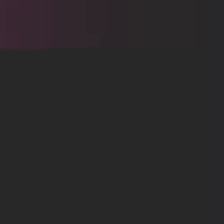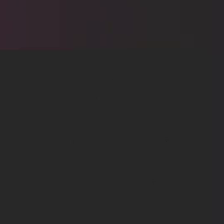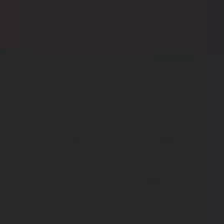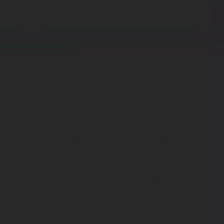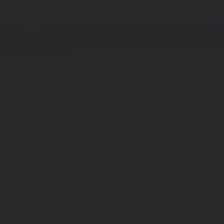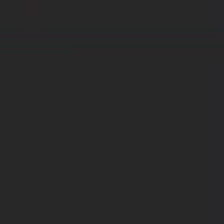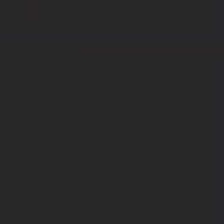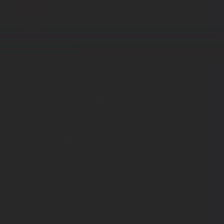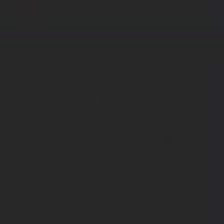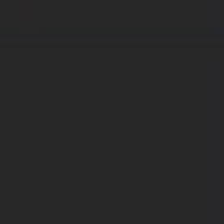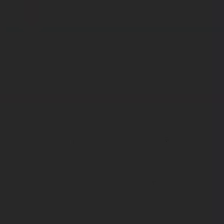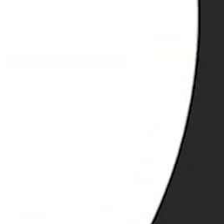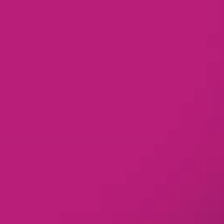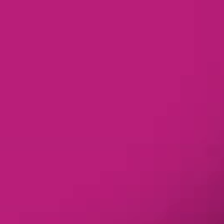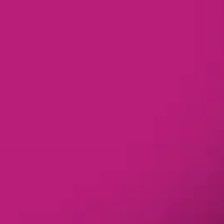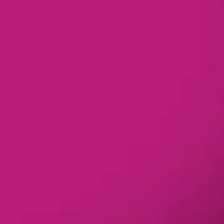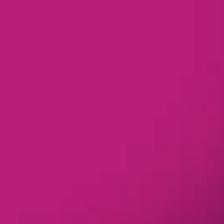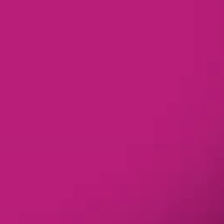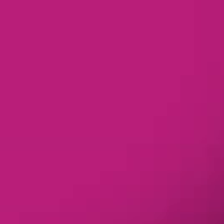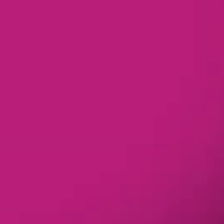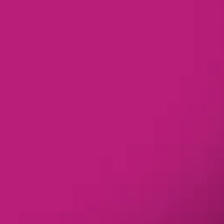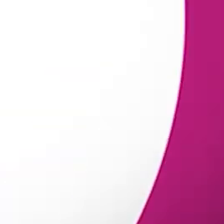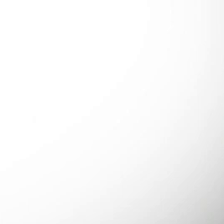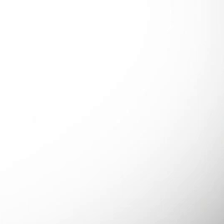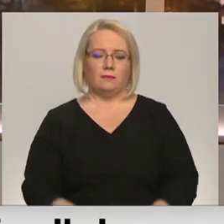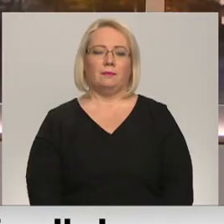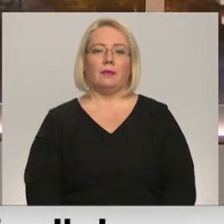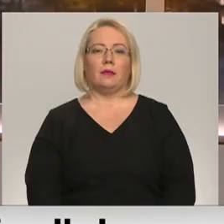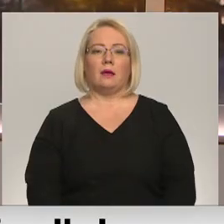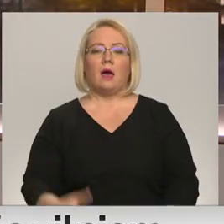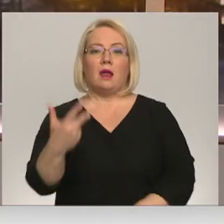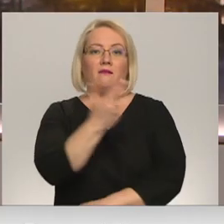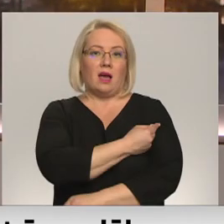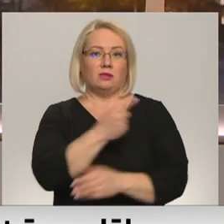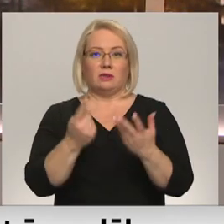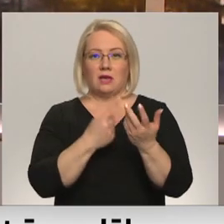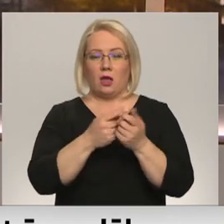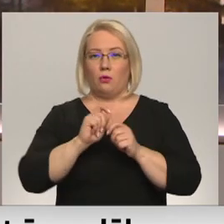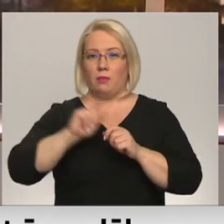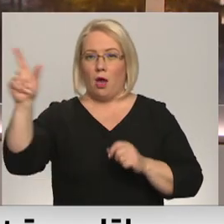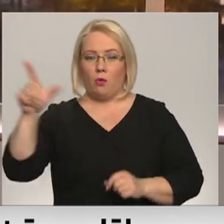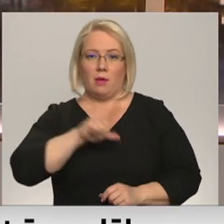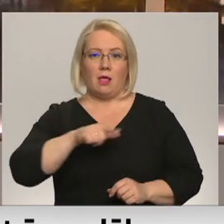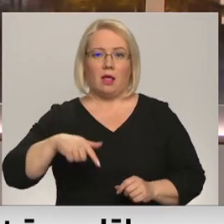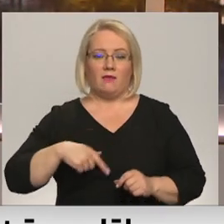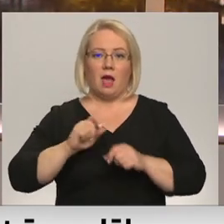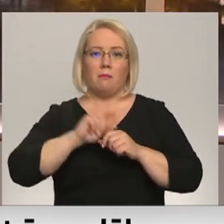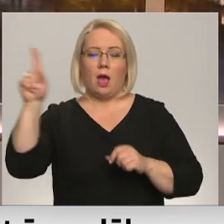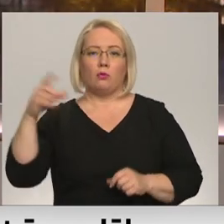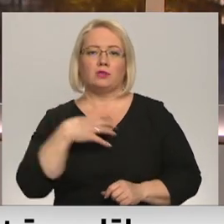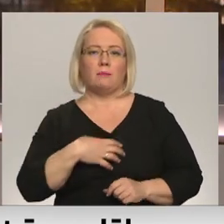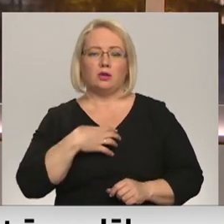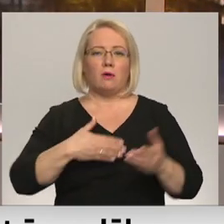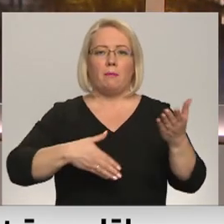Re! Viss ēters ir te! Līdz ar vakcinēto skaitu pieaugumu Latvijā augus arī nepieciešamību